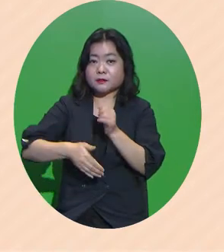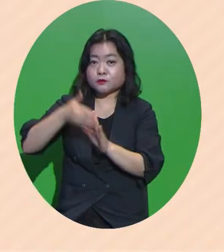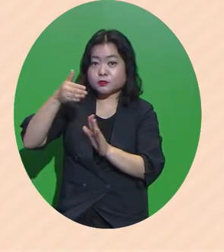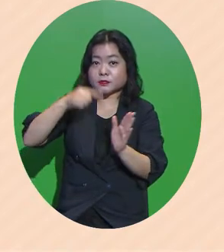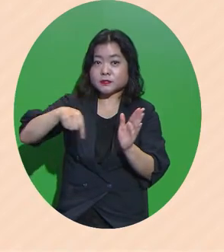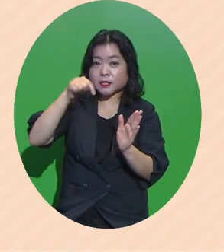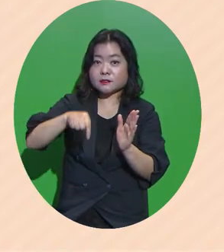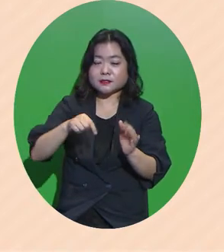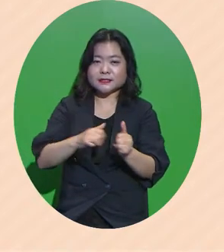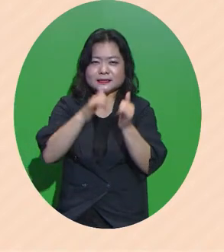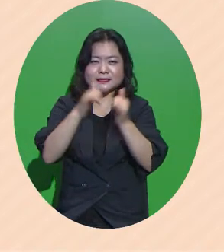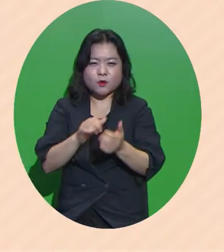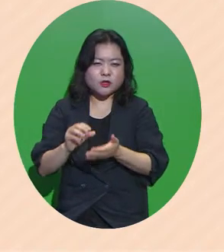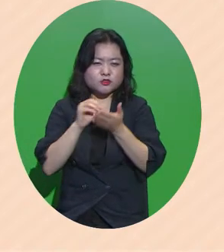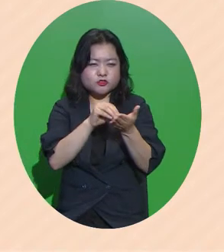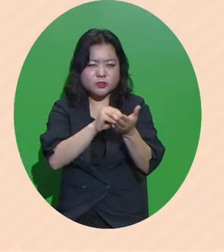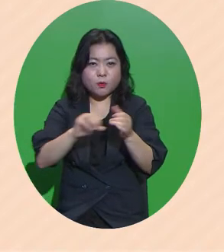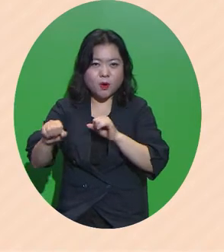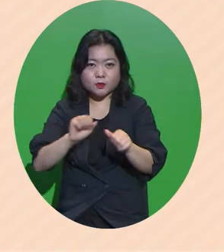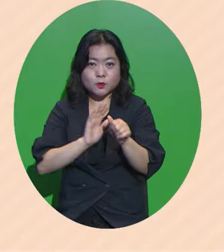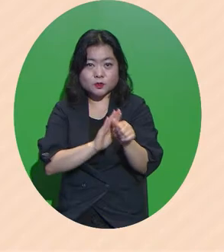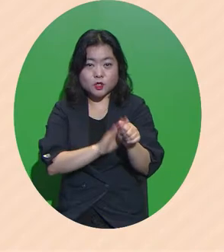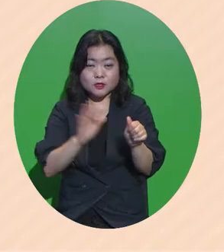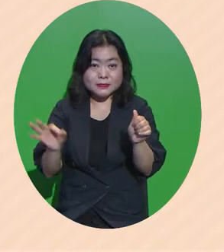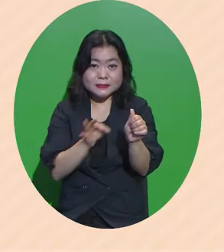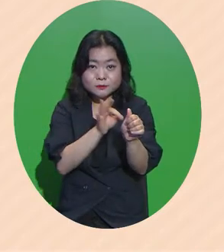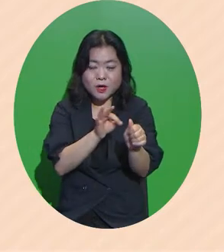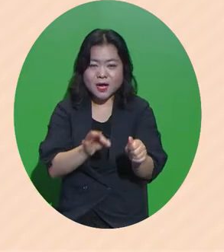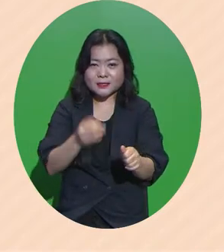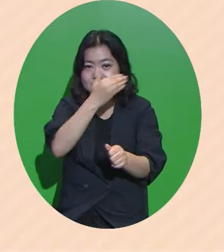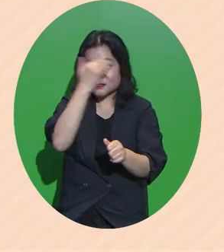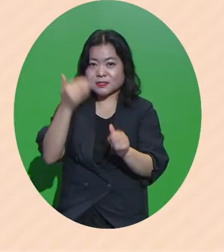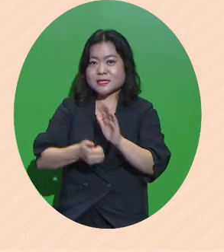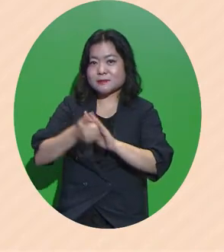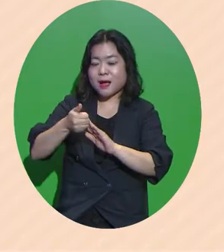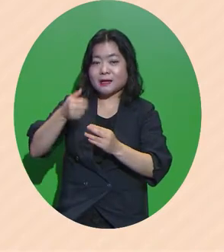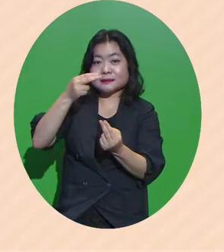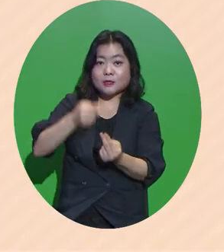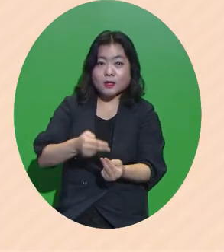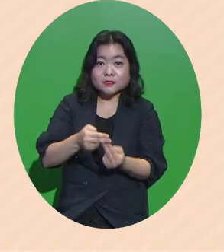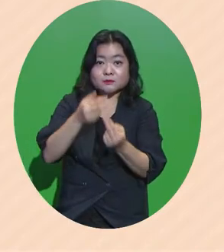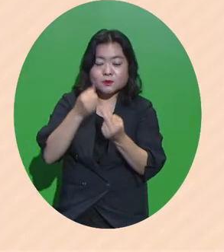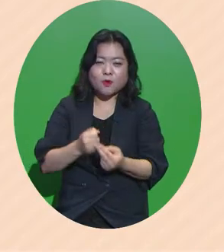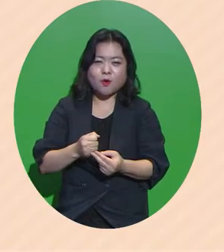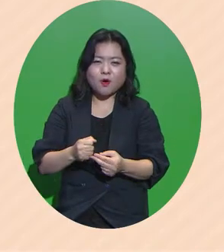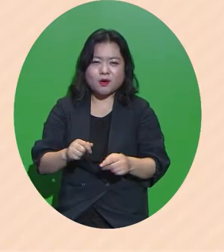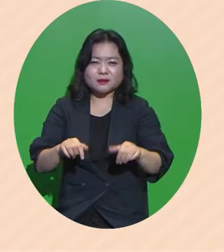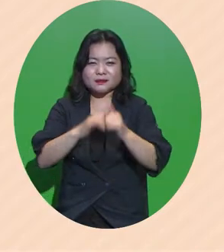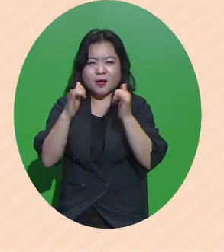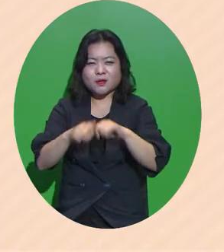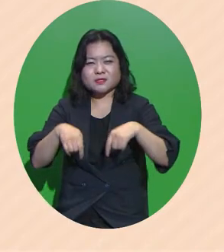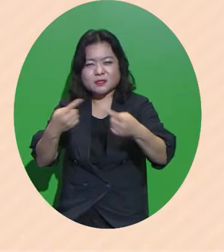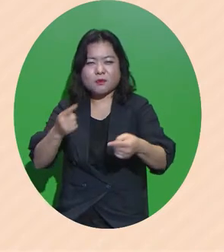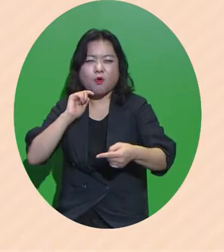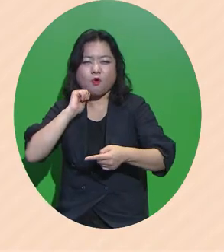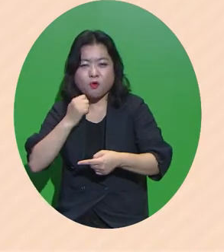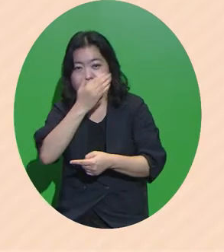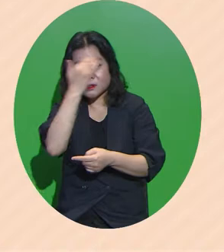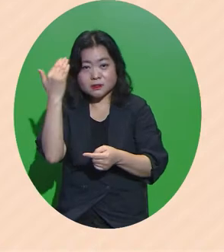대구시에서는 사회진입활동지원금과 청년희망적금으로 어려운 사회진입기에 있는 청년들에게